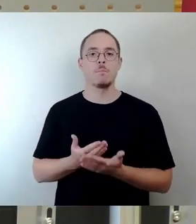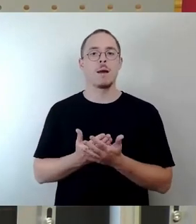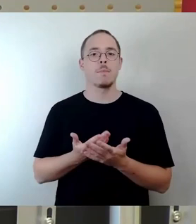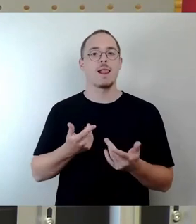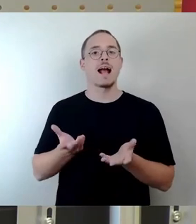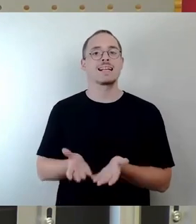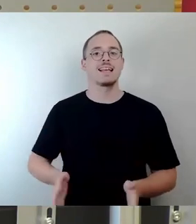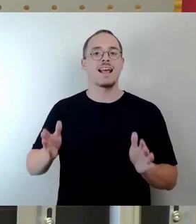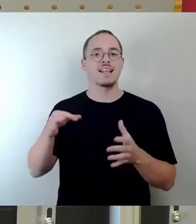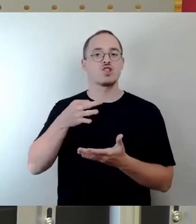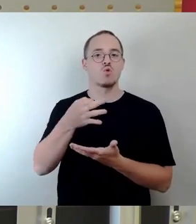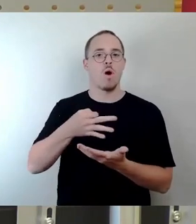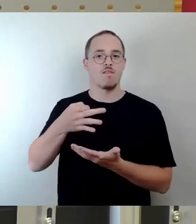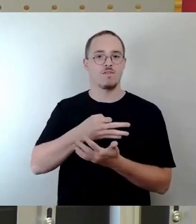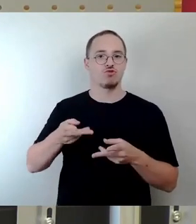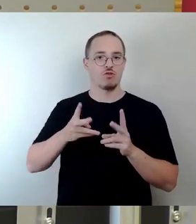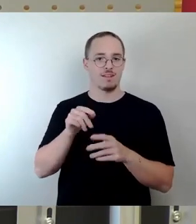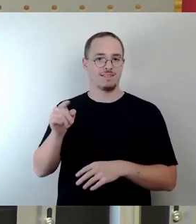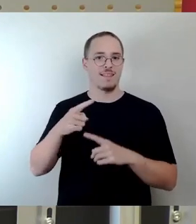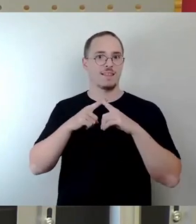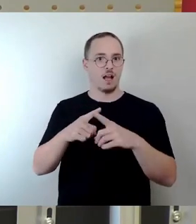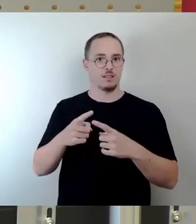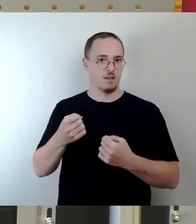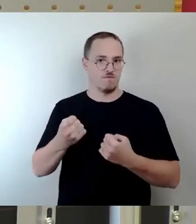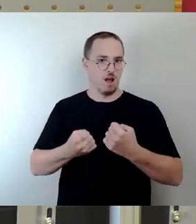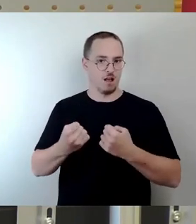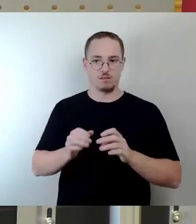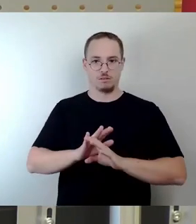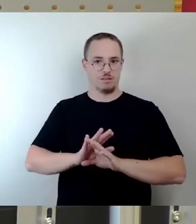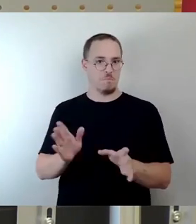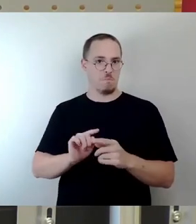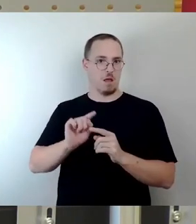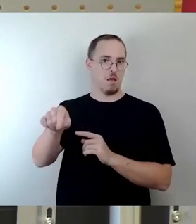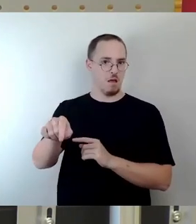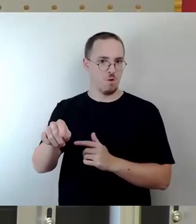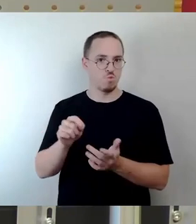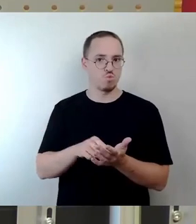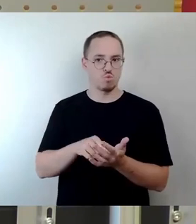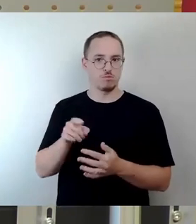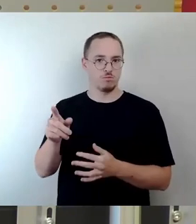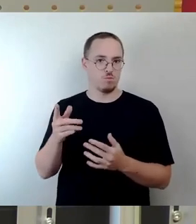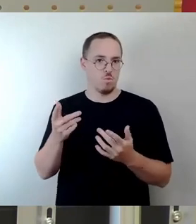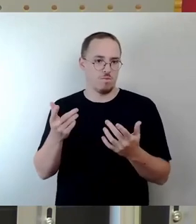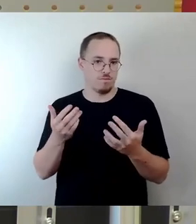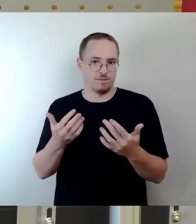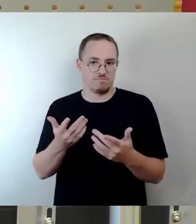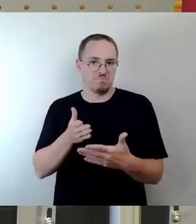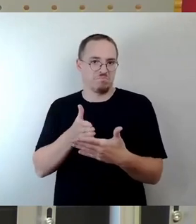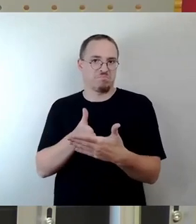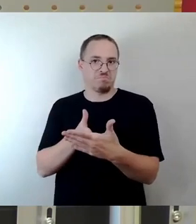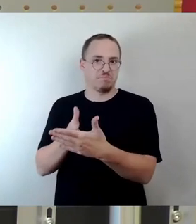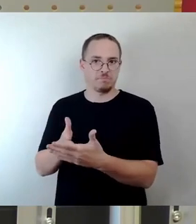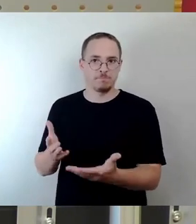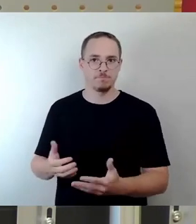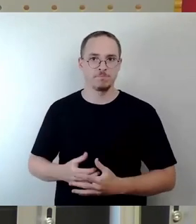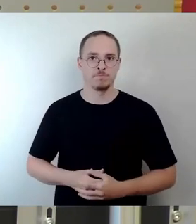Taxifahren gar nicht mehr angefahren werden, also zumindest für einen Teil des ÖPNV somit quasi nicht mehr erschlossen sind. Wir haben neuralgische Staupunkte, wie